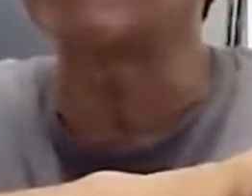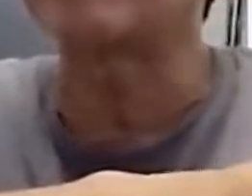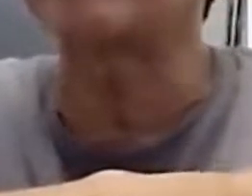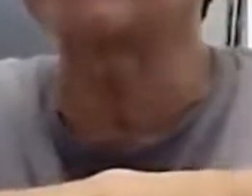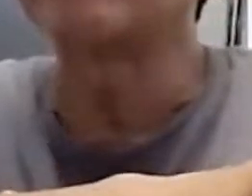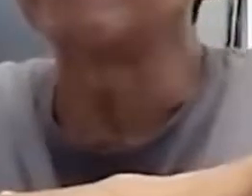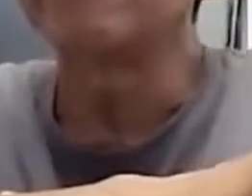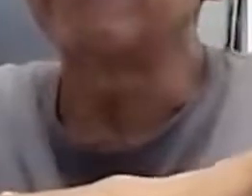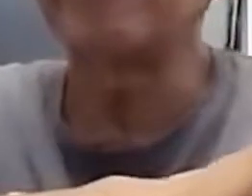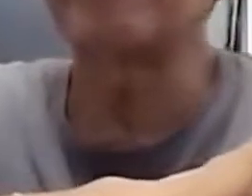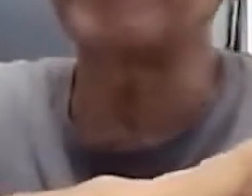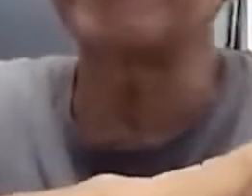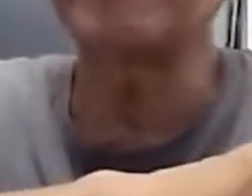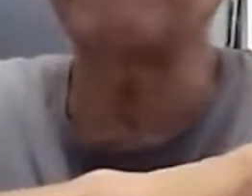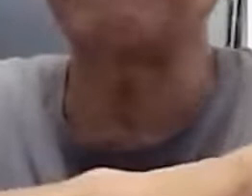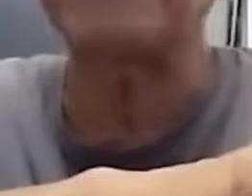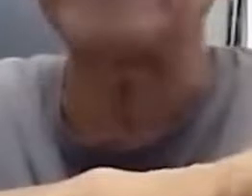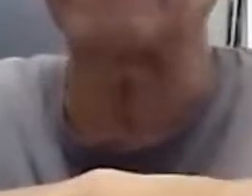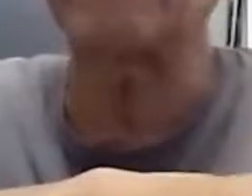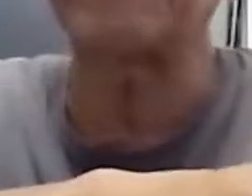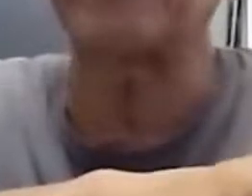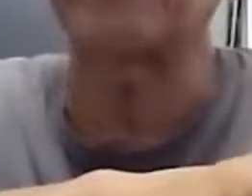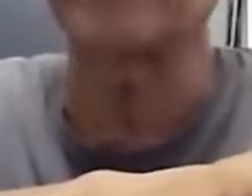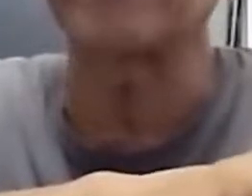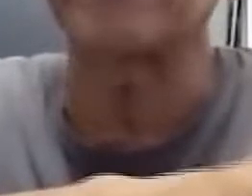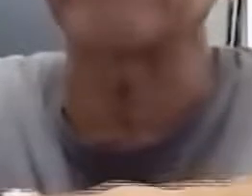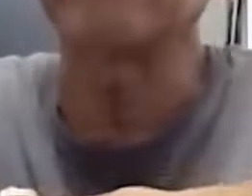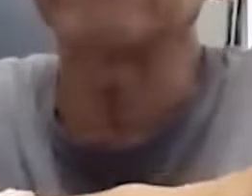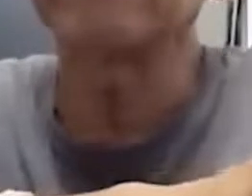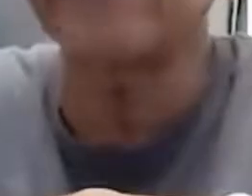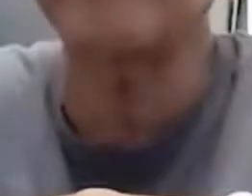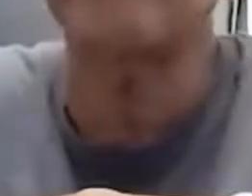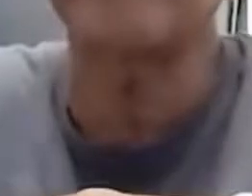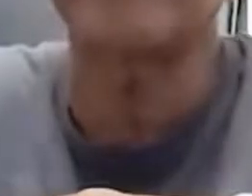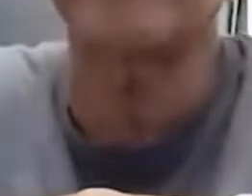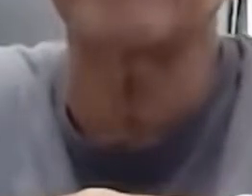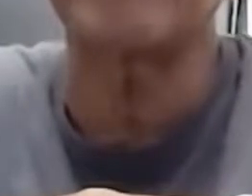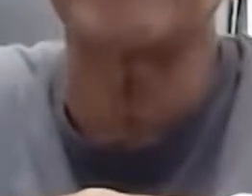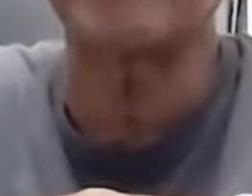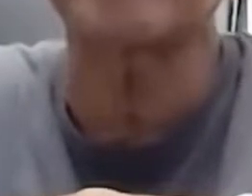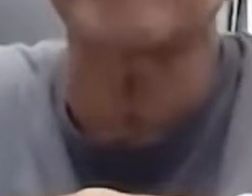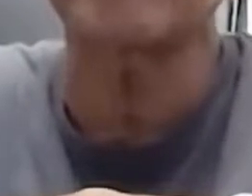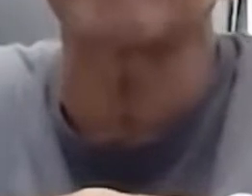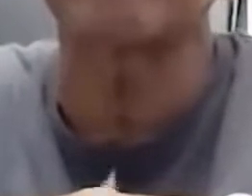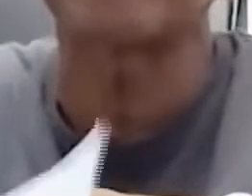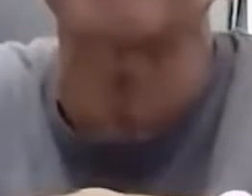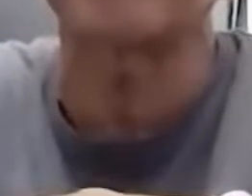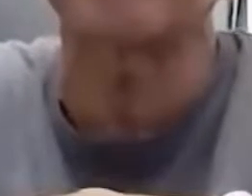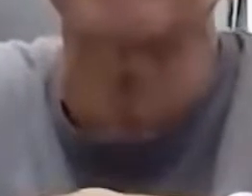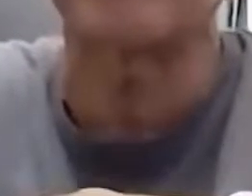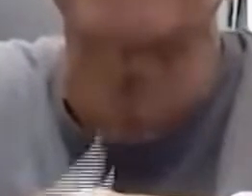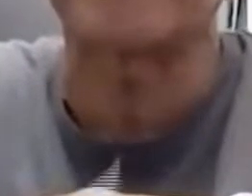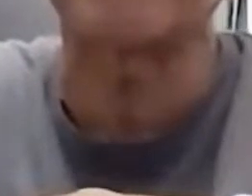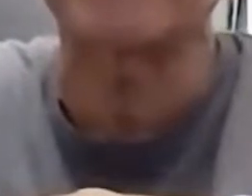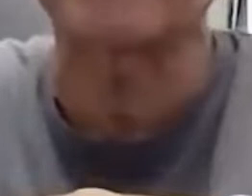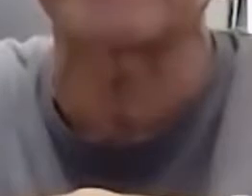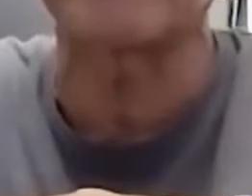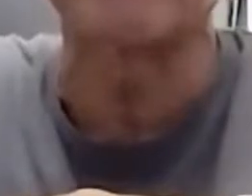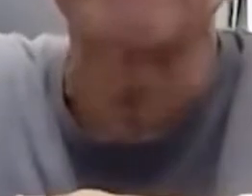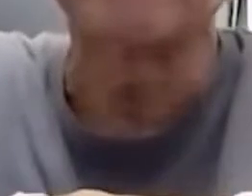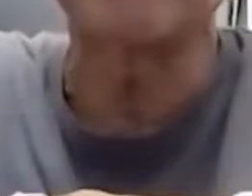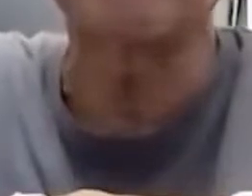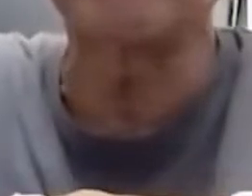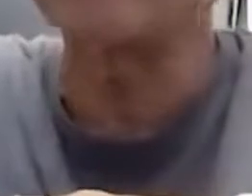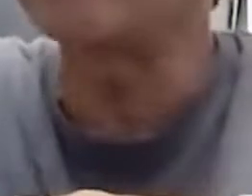kailan ako aalis pero medically fit na ako fit to work na ako tingin ko yan ang nagbimitin na sa akin ng blood sugar ko yung apareha plus